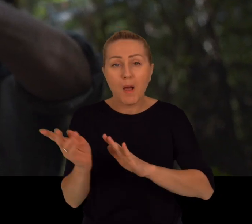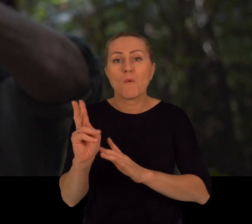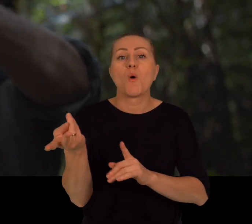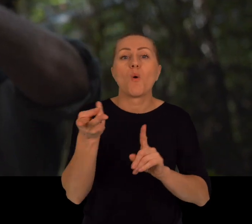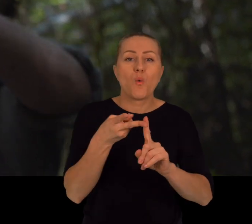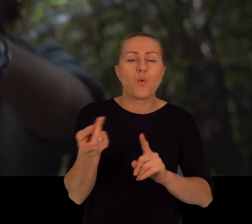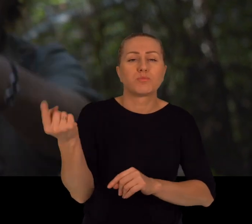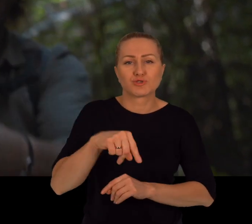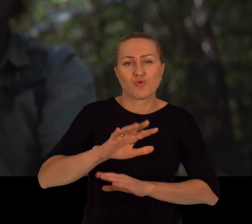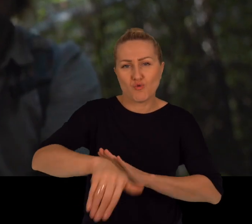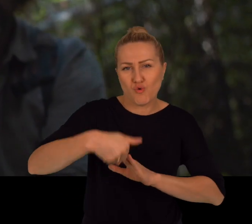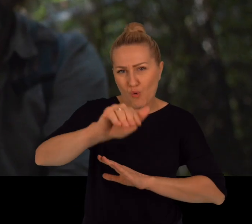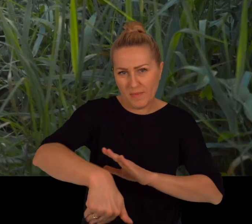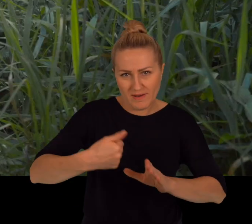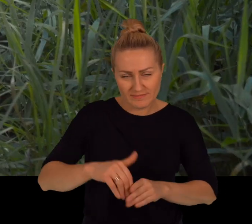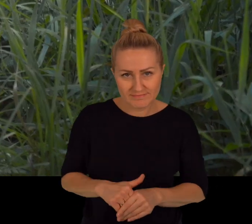przyjechała koparka.